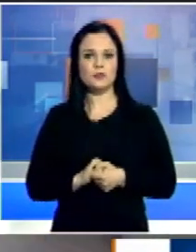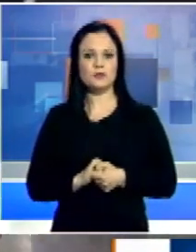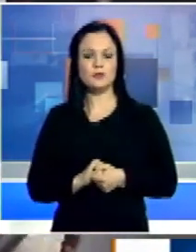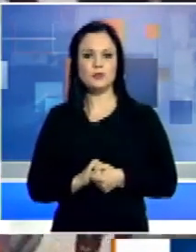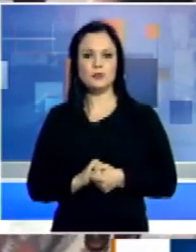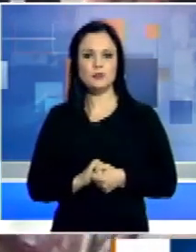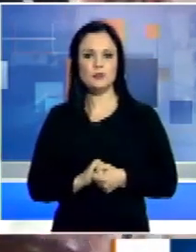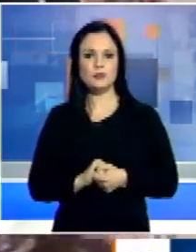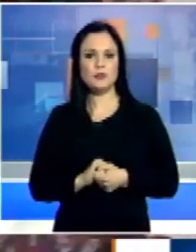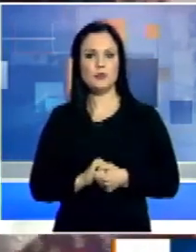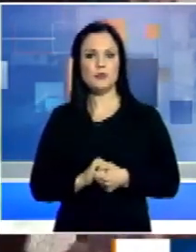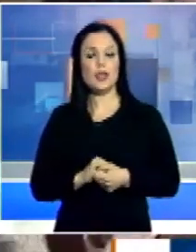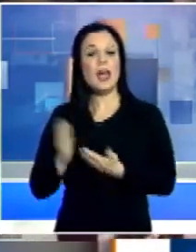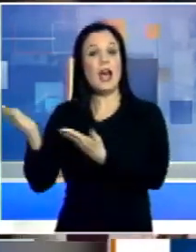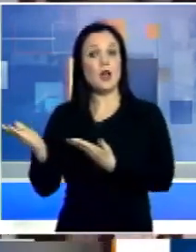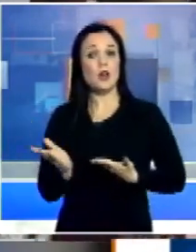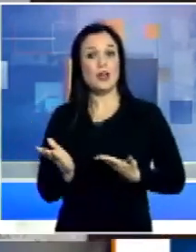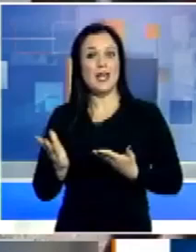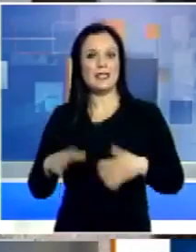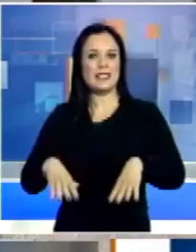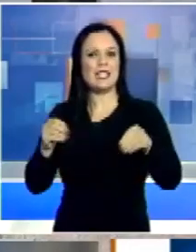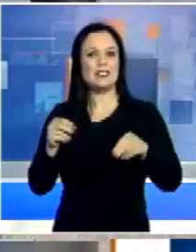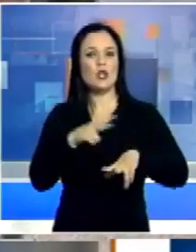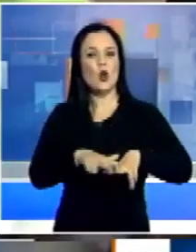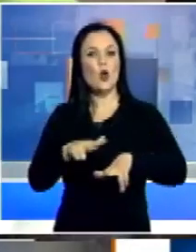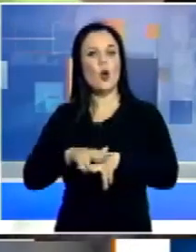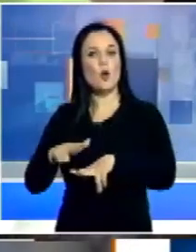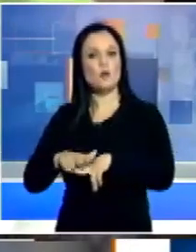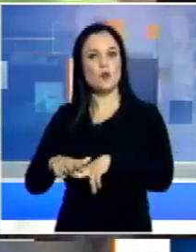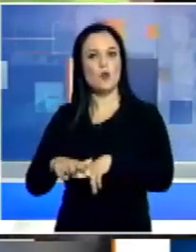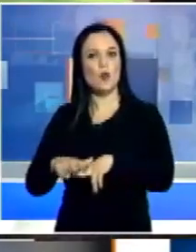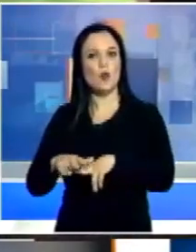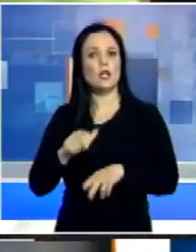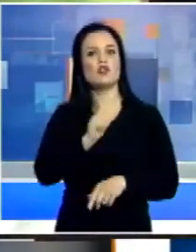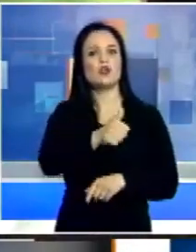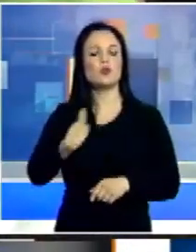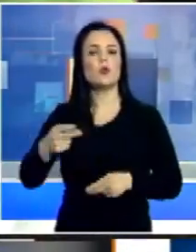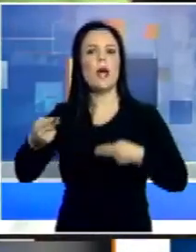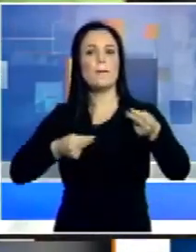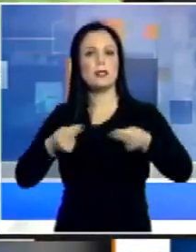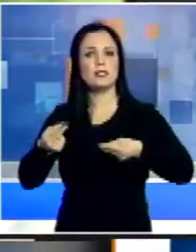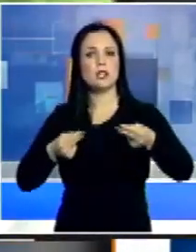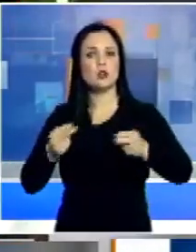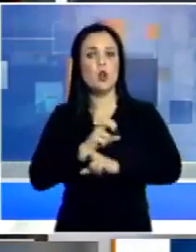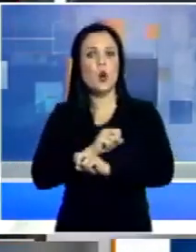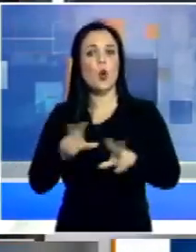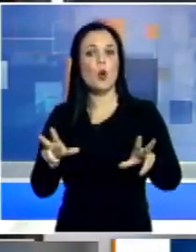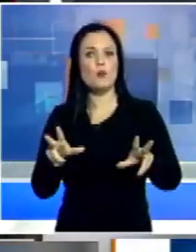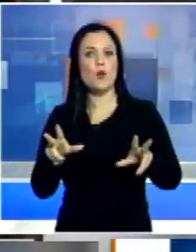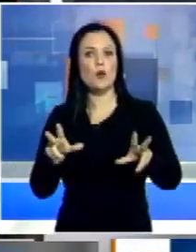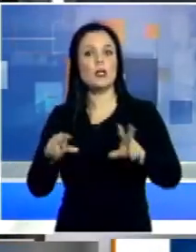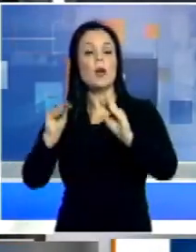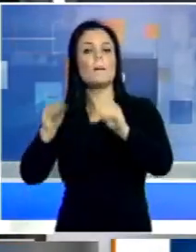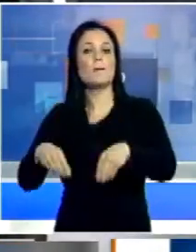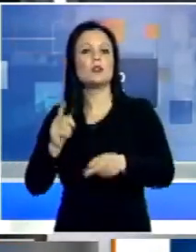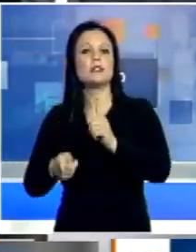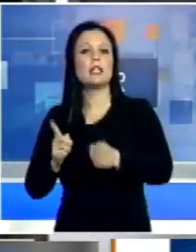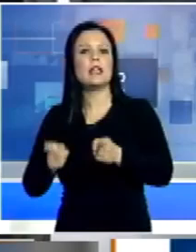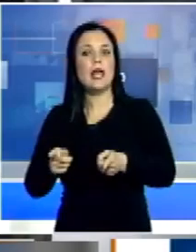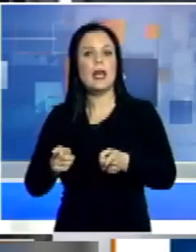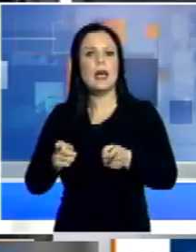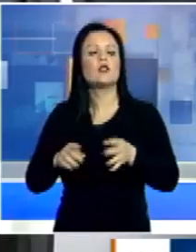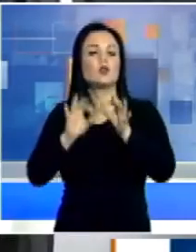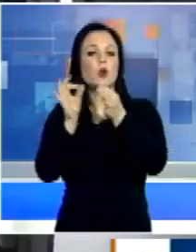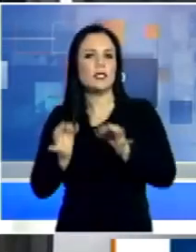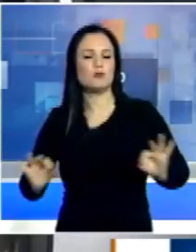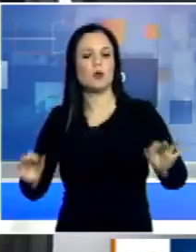La macchina dell'accoglienza parte dai comuni. Saranno infatti le singole amministrazioni a comunicare quanti posti letto sono in grado di mettere